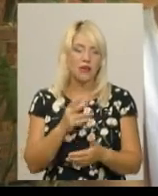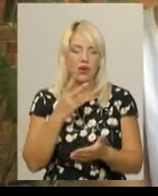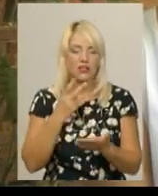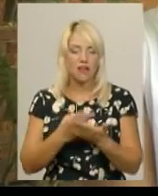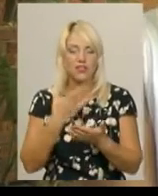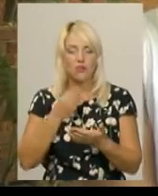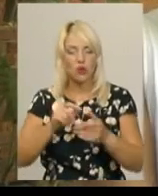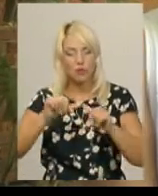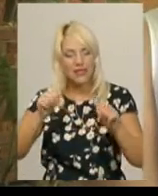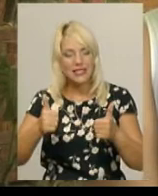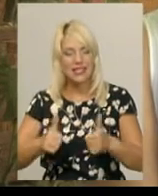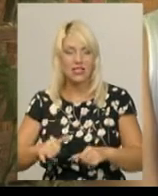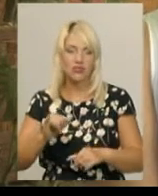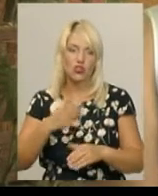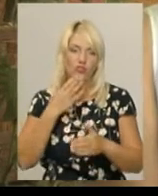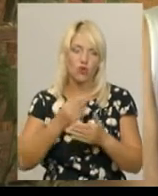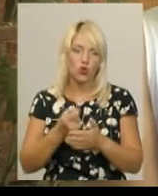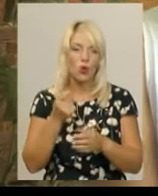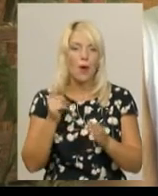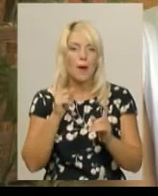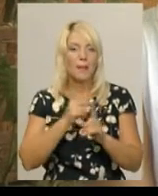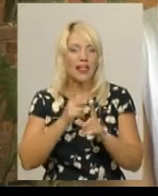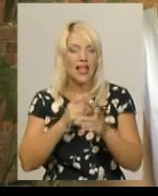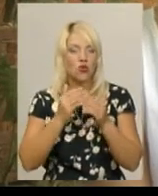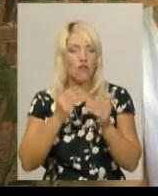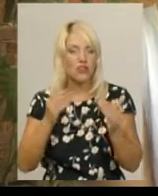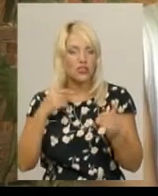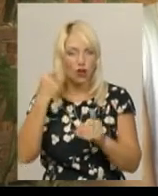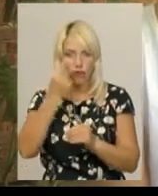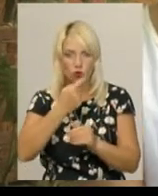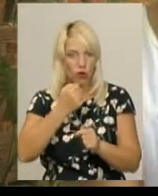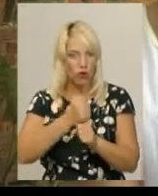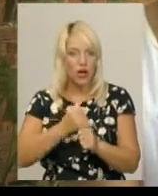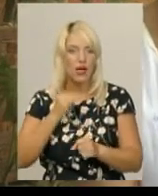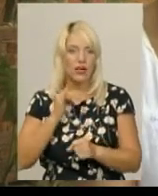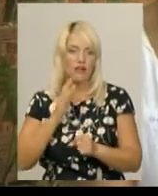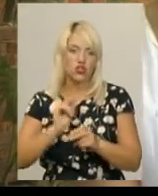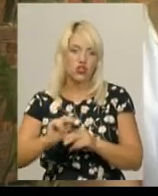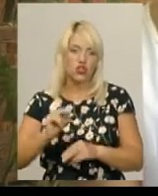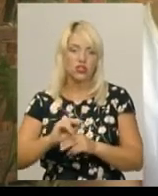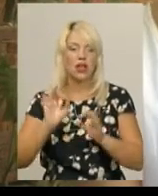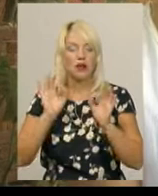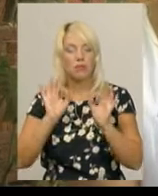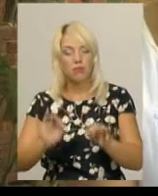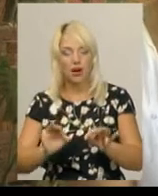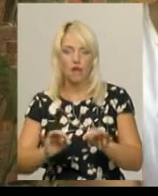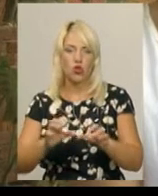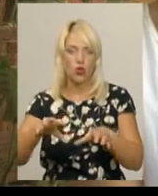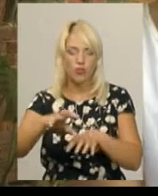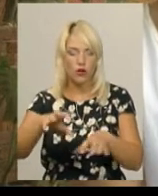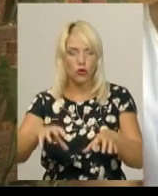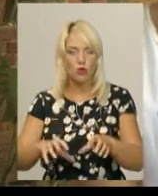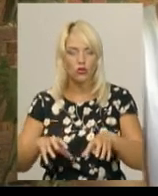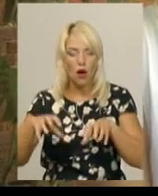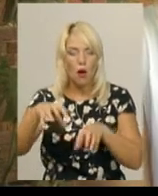мистецтво, але й маленьку таку свою виставку персональних робіт, і навчить, як, власне, правильно поставити натюрморт і